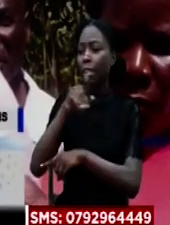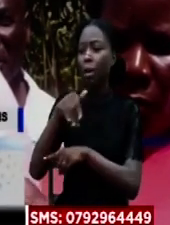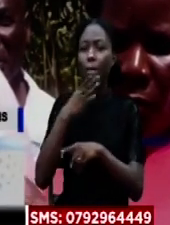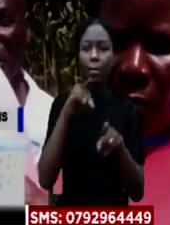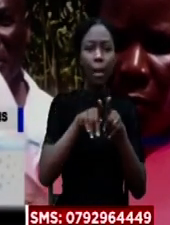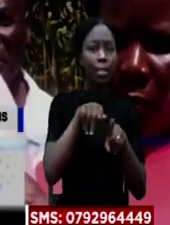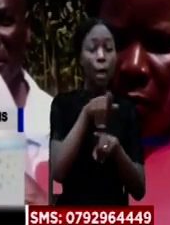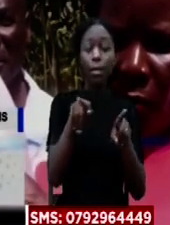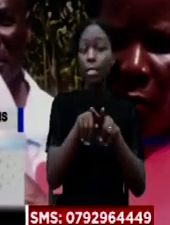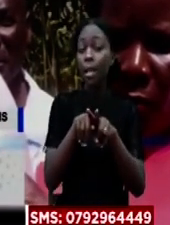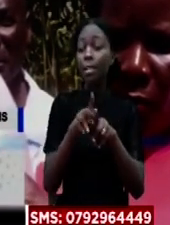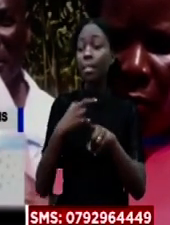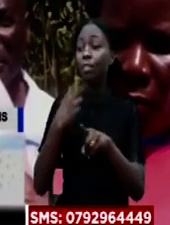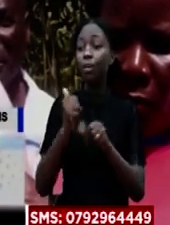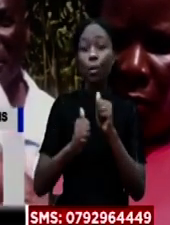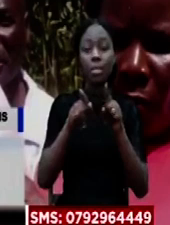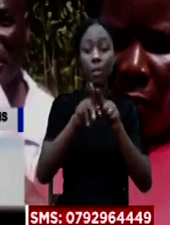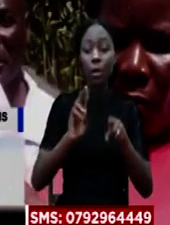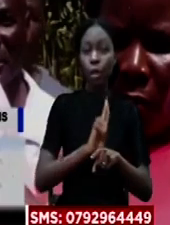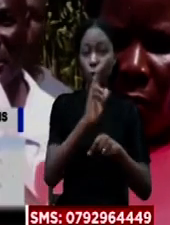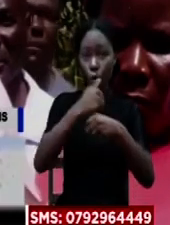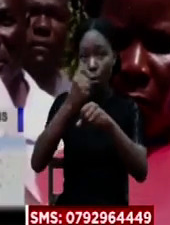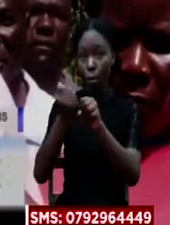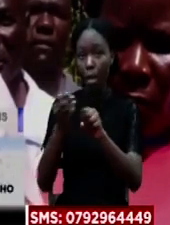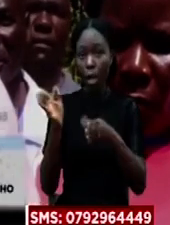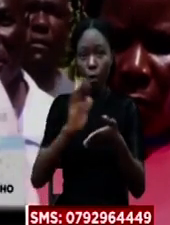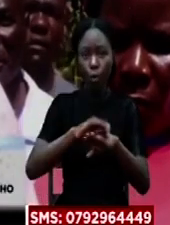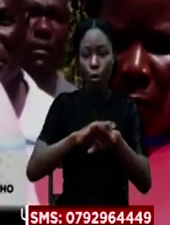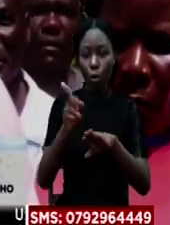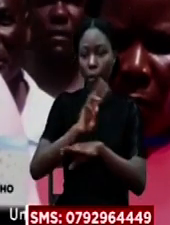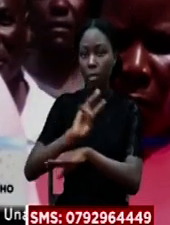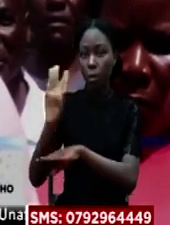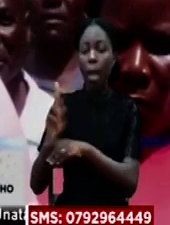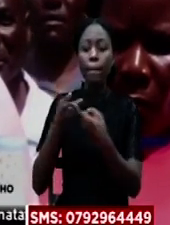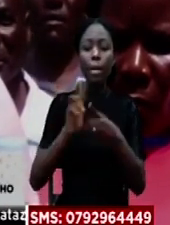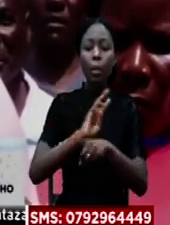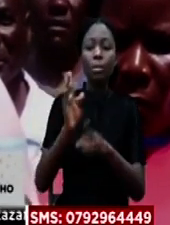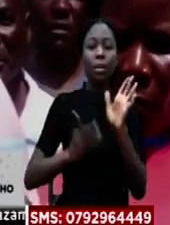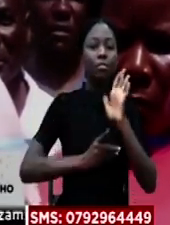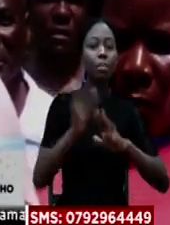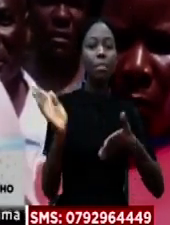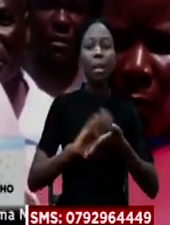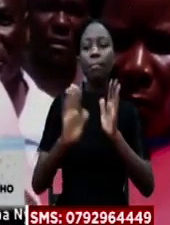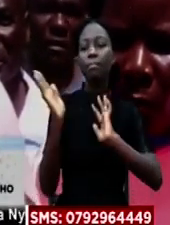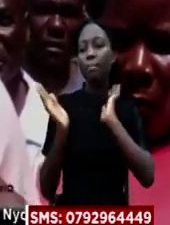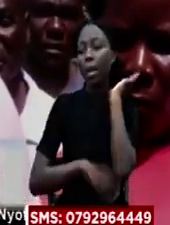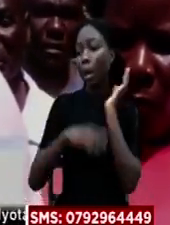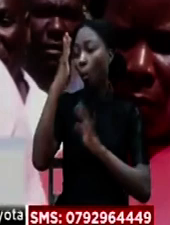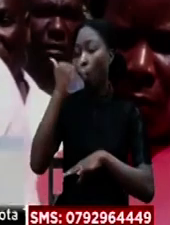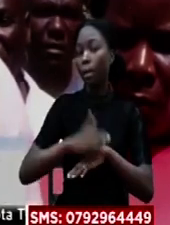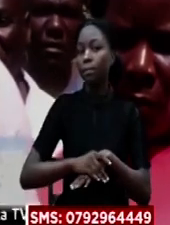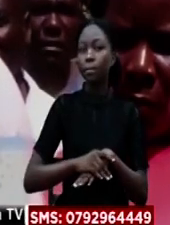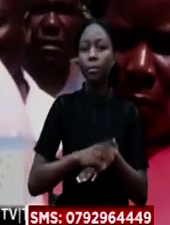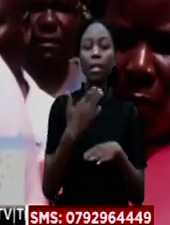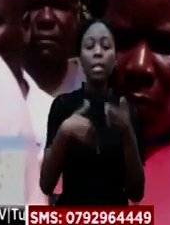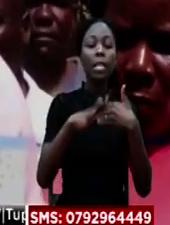kama ndugu yetu Hiyo ndiyo sauti yenye itatumika kuleta mazuri hapa western Western maende loo yetu imekua hakuna kwa sababu